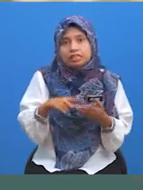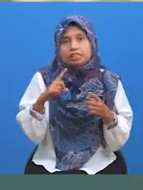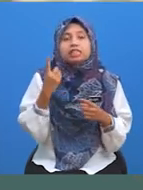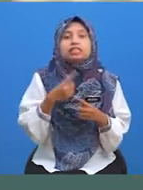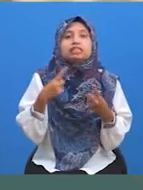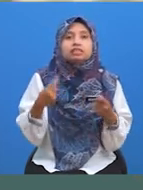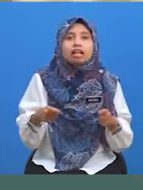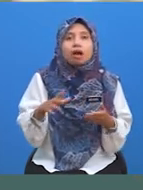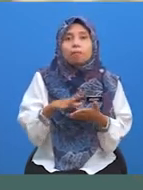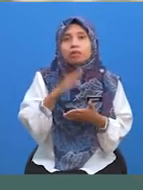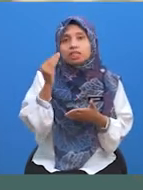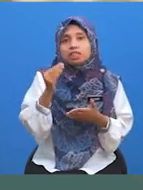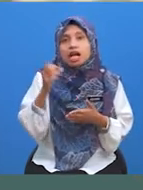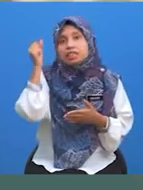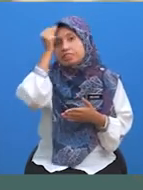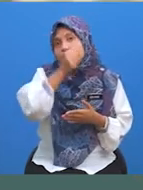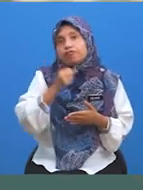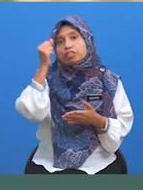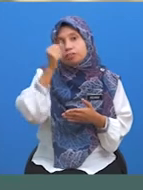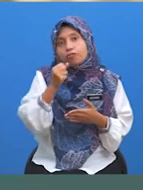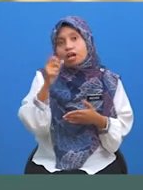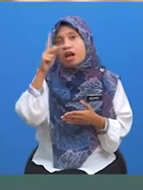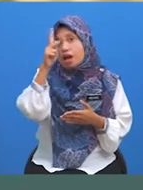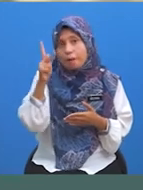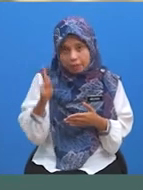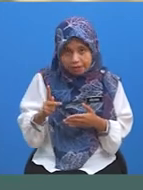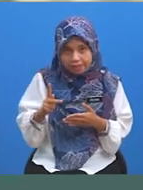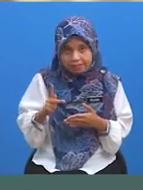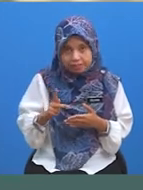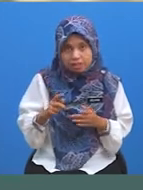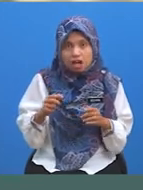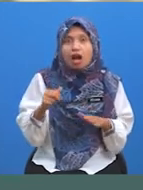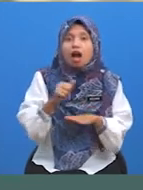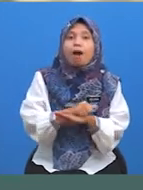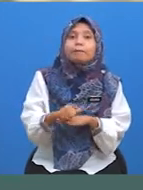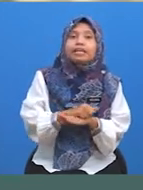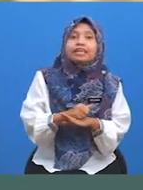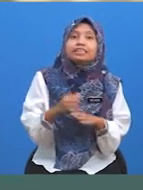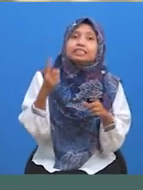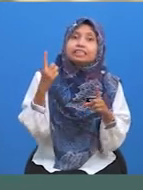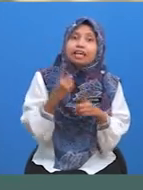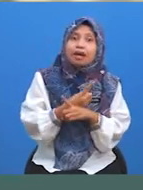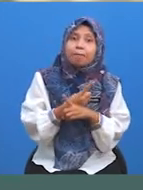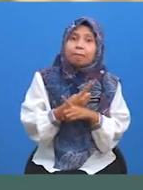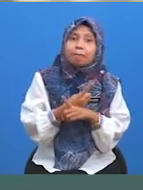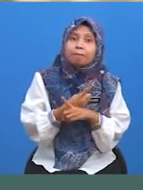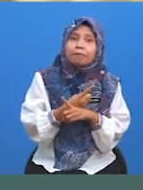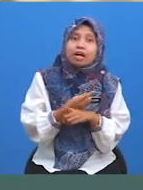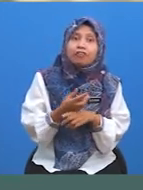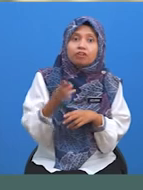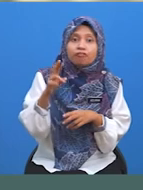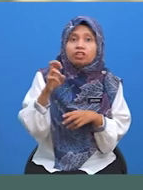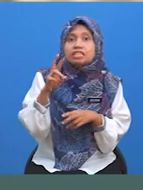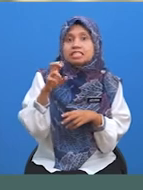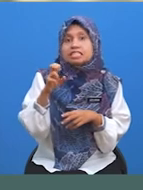kita telah pelajari sifat-sifat kamiran tentu Antaranya ialah aplikasi darab Inverse,